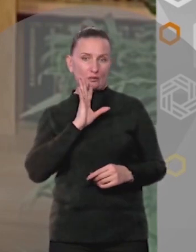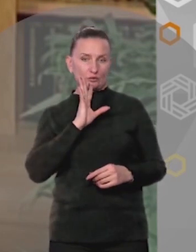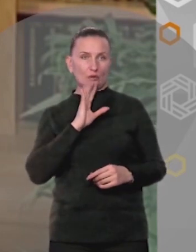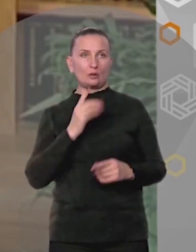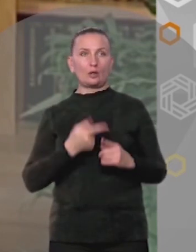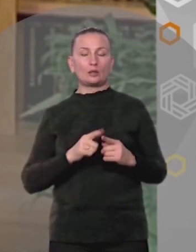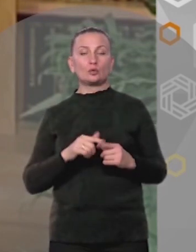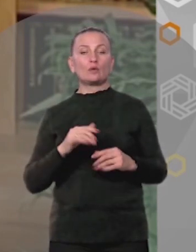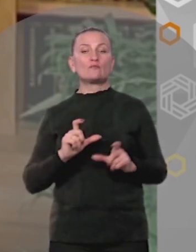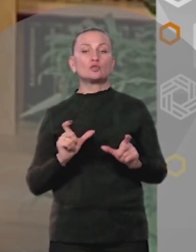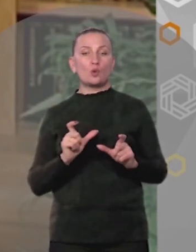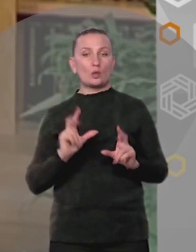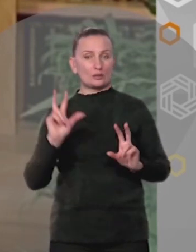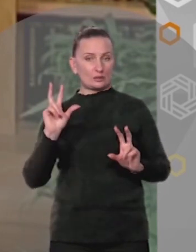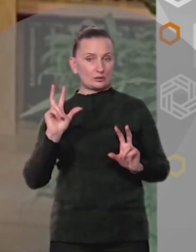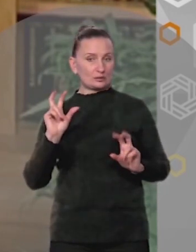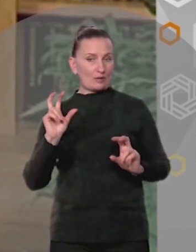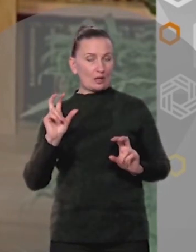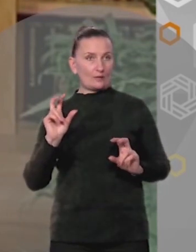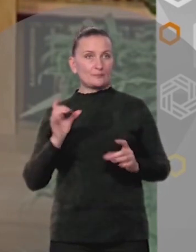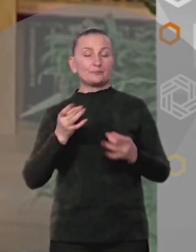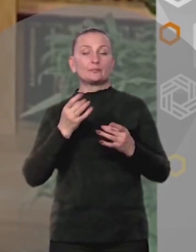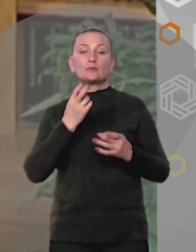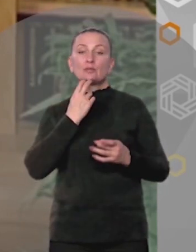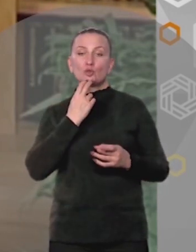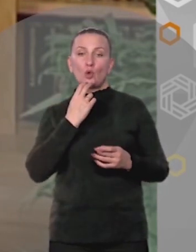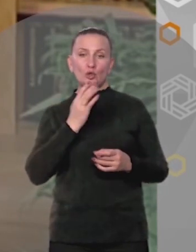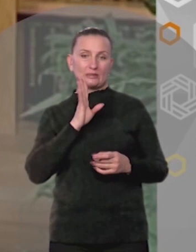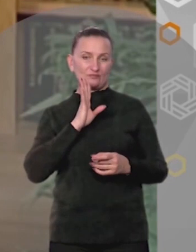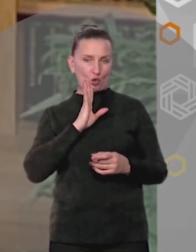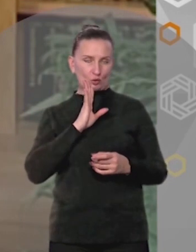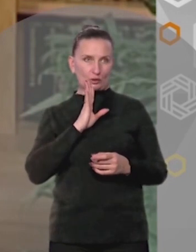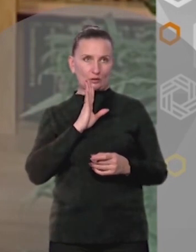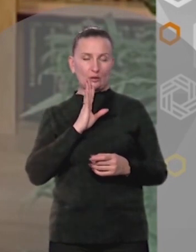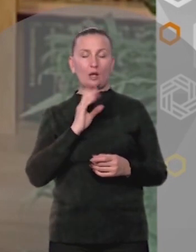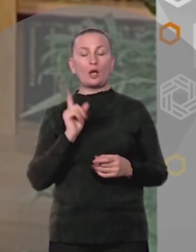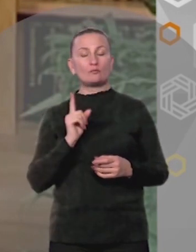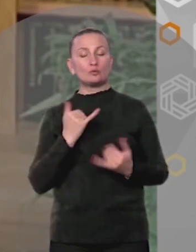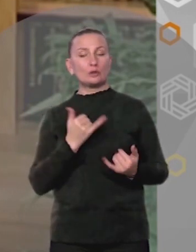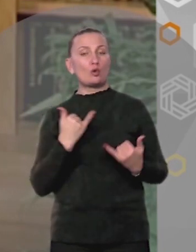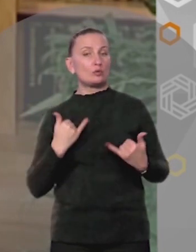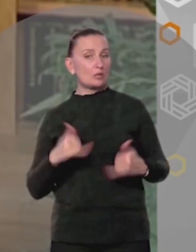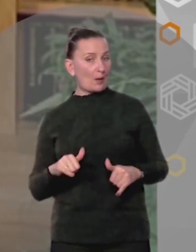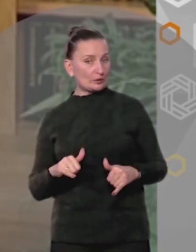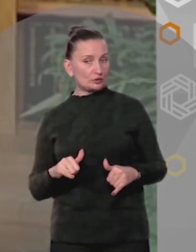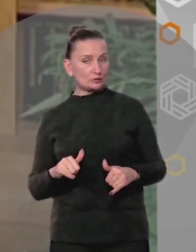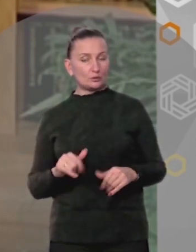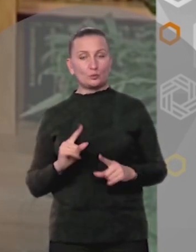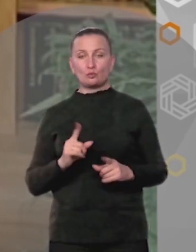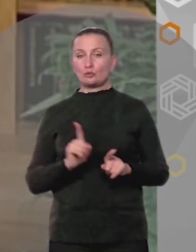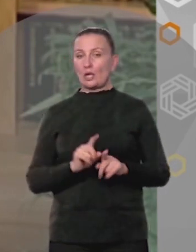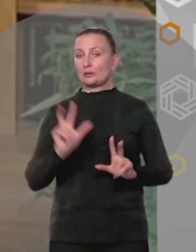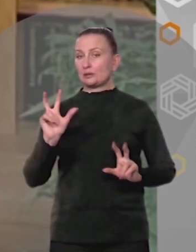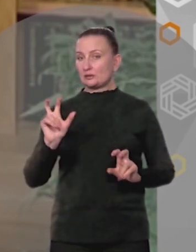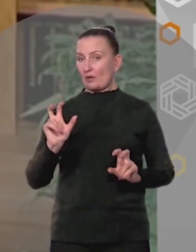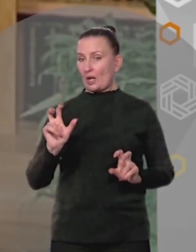Которую в школе все звали просто Смешной девчонкой А в чем ее необычность? И почему ее